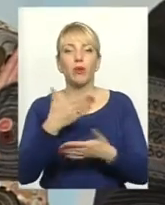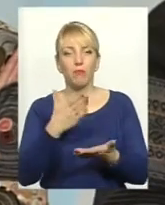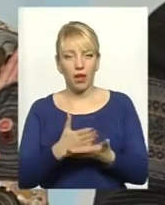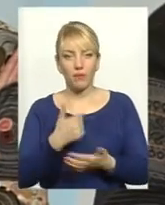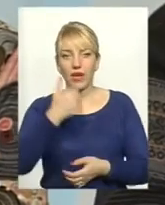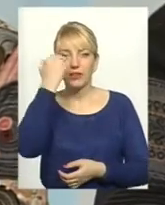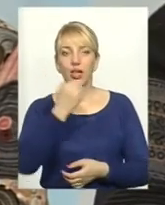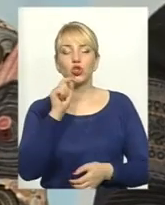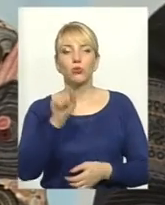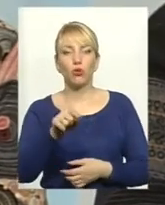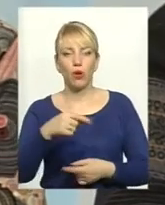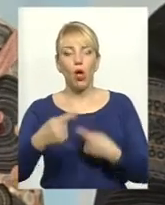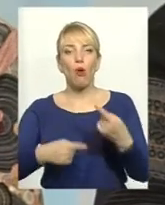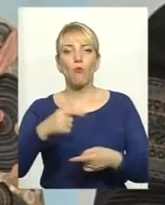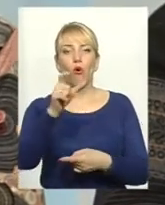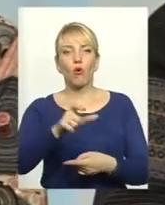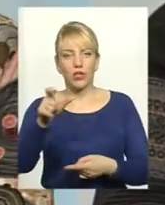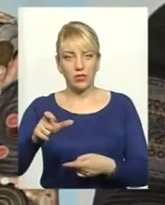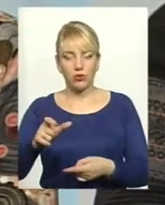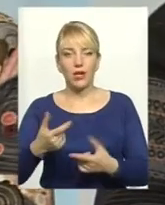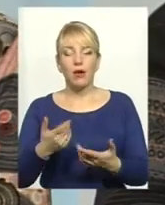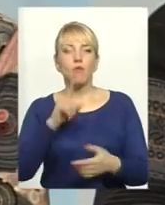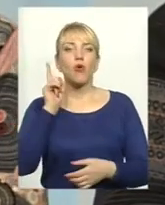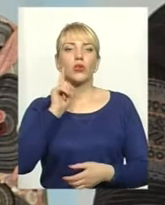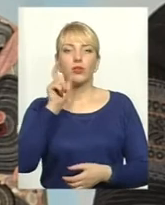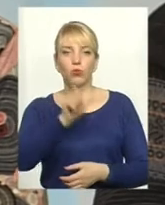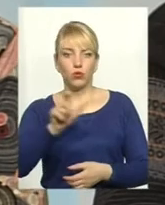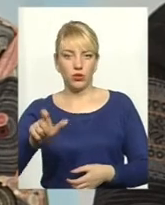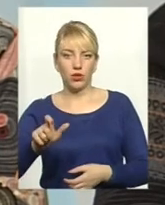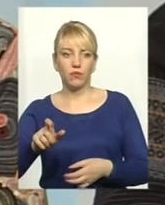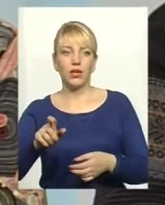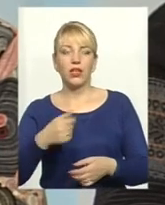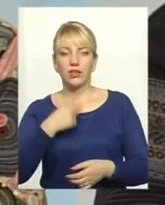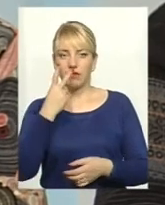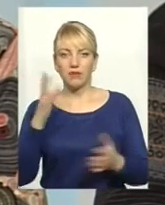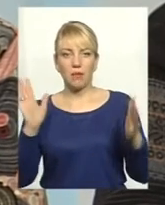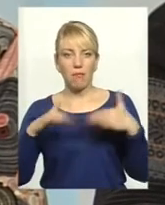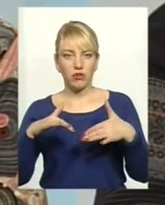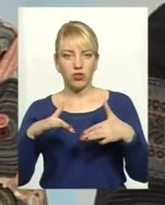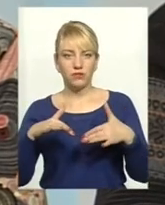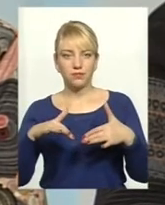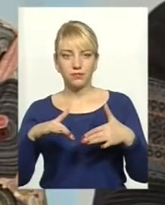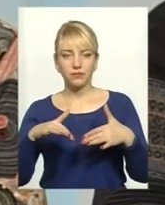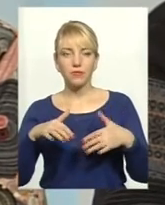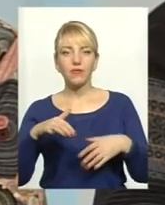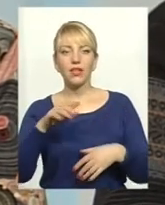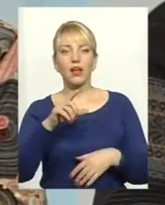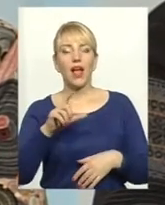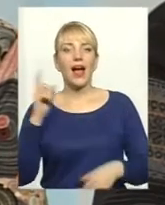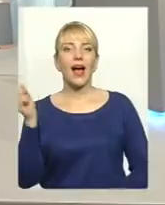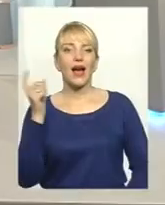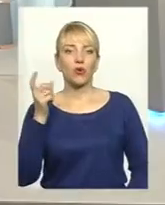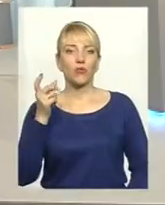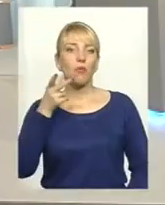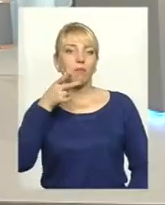поколінню, яке сьогодні є в Україні, молодому поколінню. Дивився матч в Харкові, після